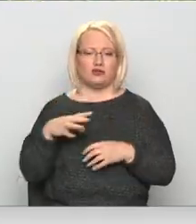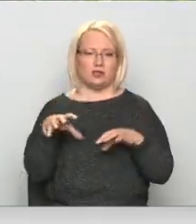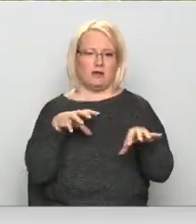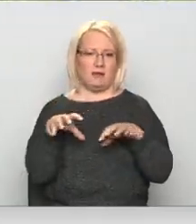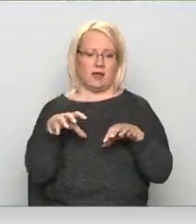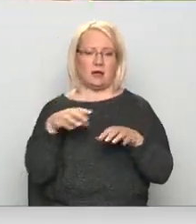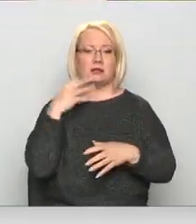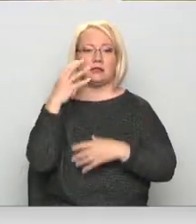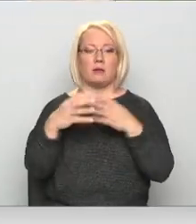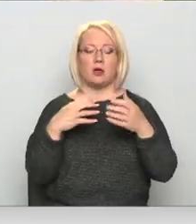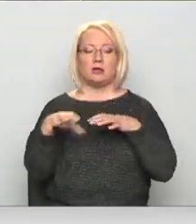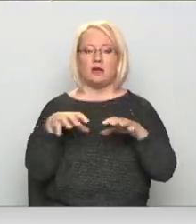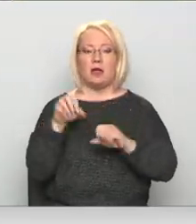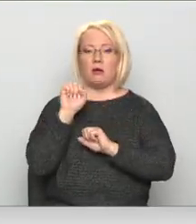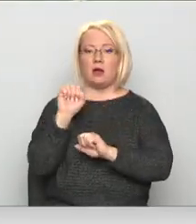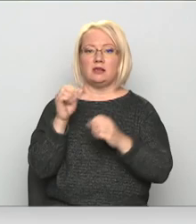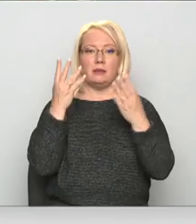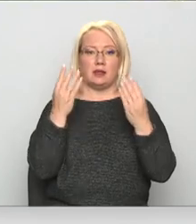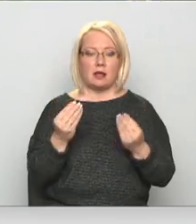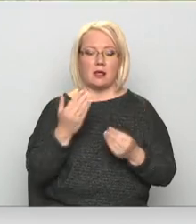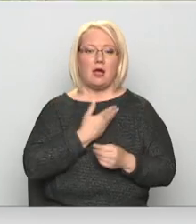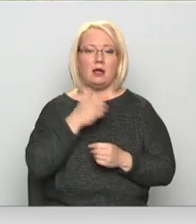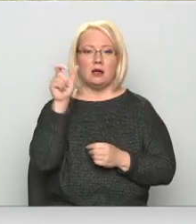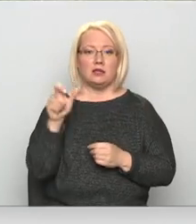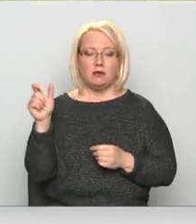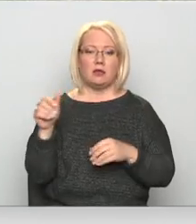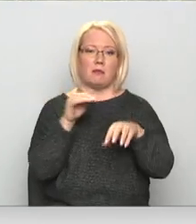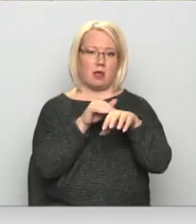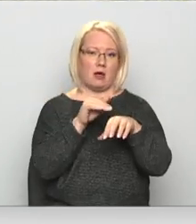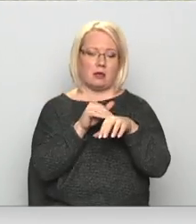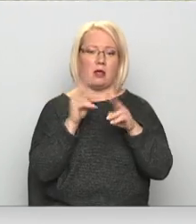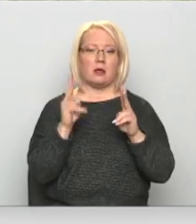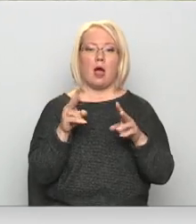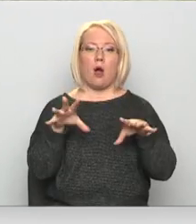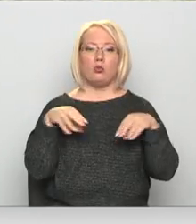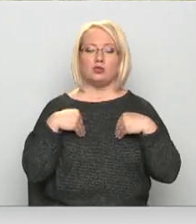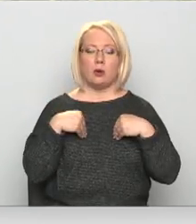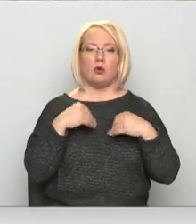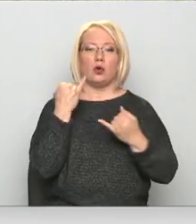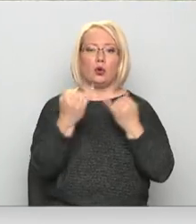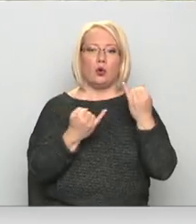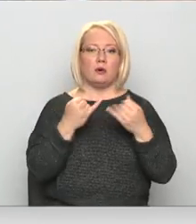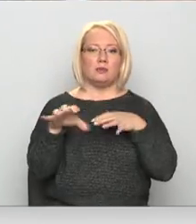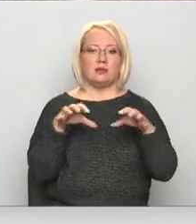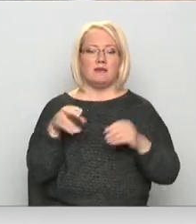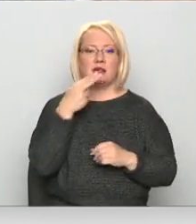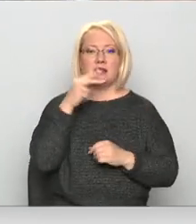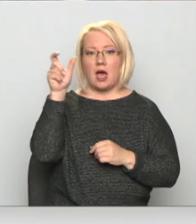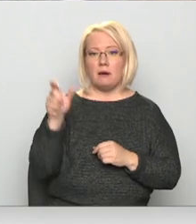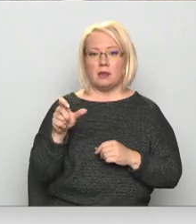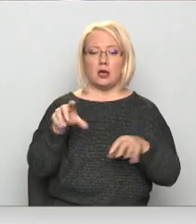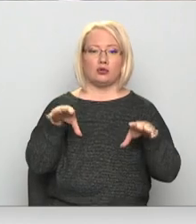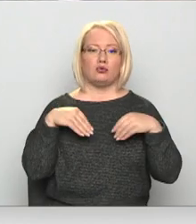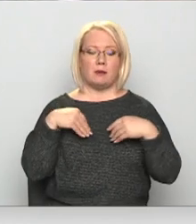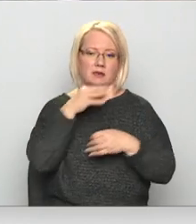Startotiskajā dzīvnieku aizsardzības dienā iedzīvotājiem tiek atgādināts, ka uzņemoties rūpes par dzīvnieku, saimnieks uzņemas arī